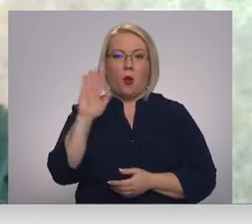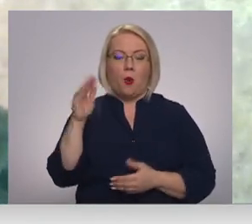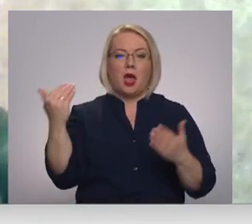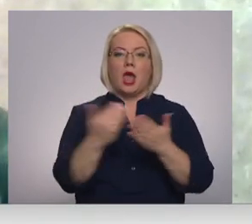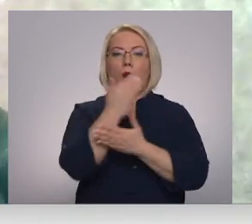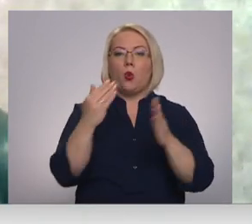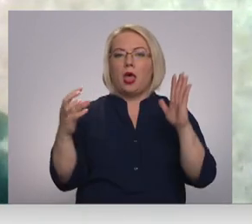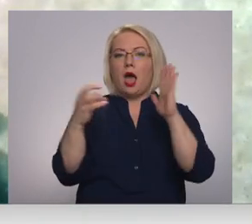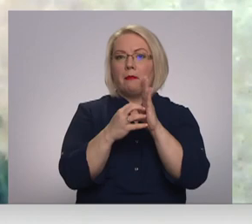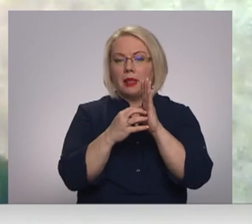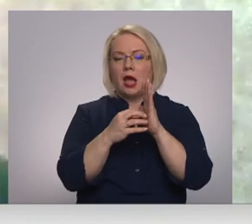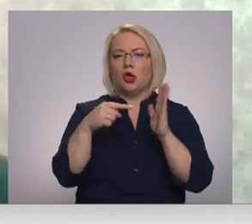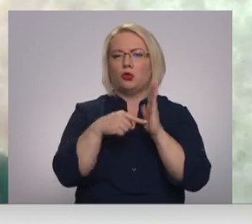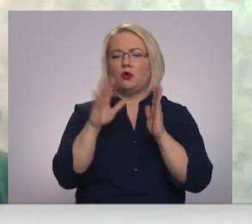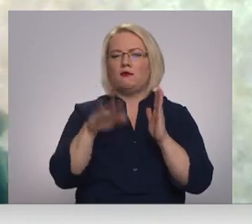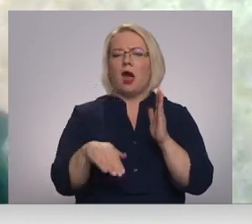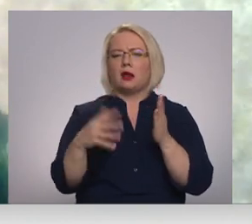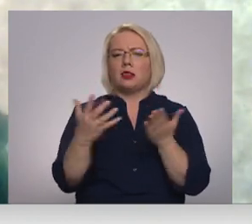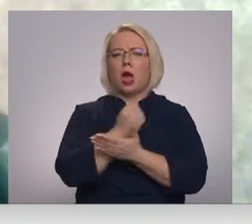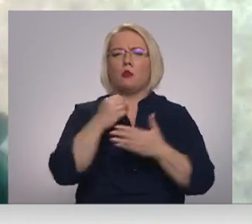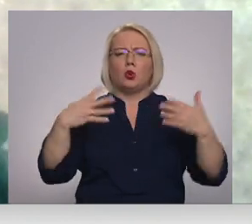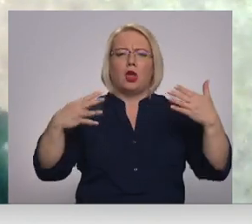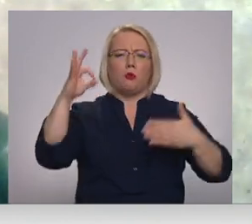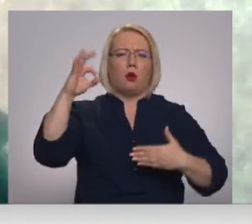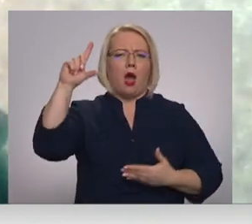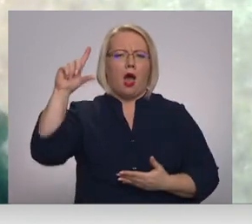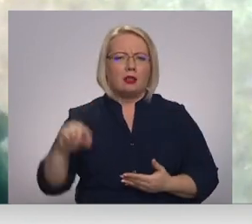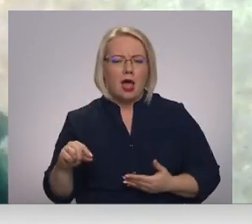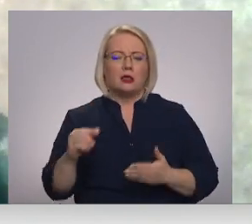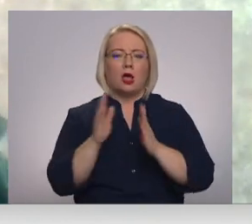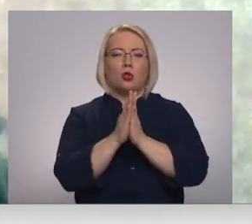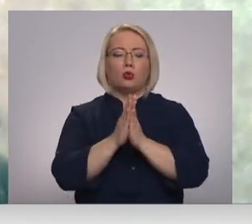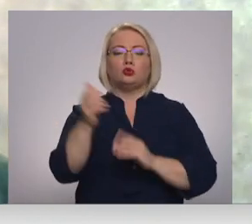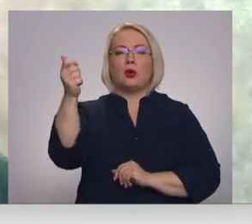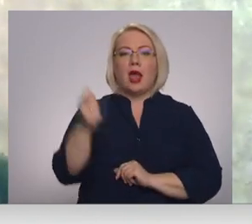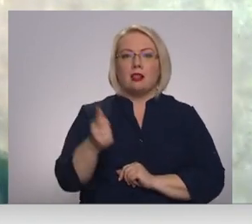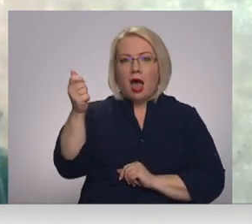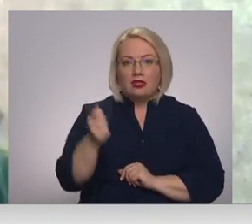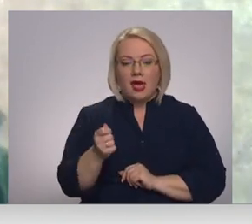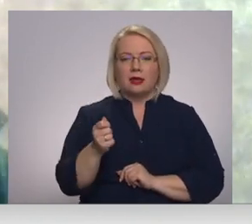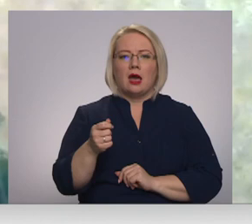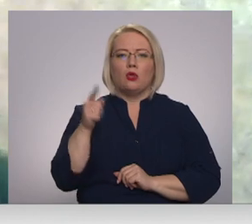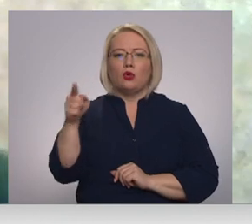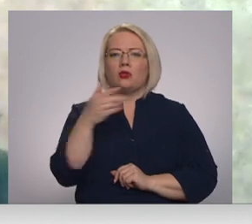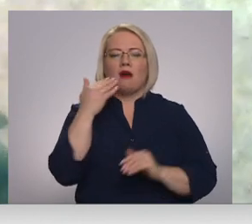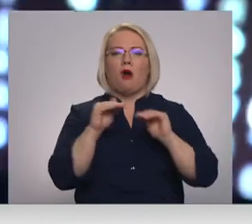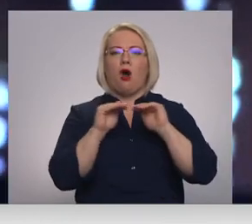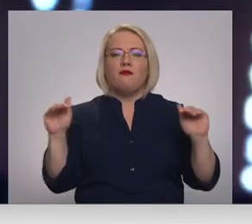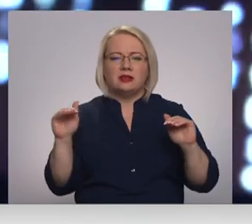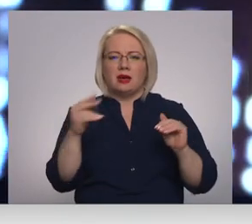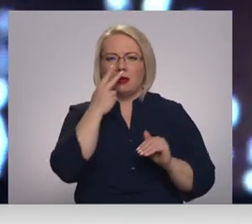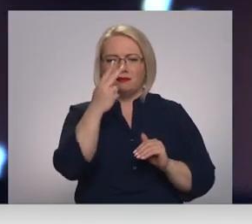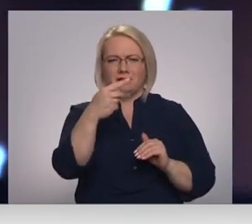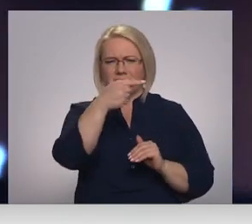aplikācija, tur ar viņu var dabūt 90% atlēdes, lai jau pielādējiet, un tur ir nevis oficiālais, bet kaut kāds krēsēs.